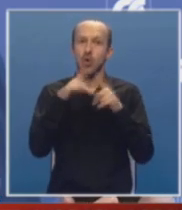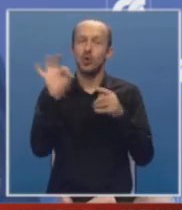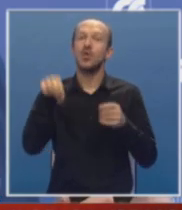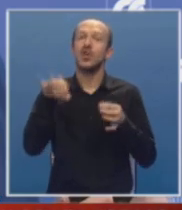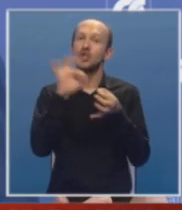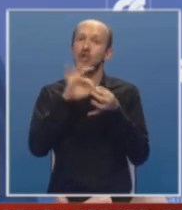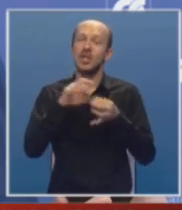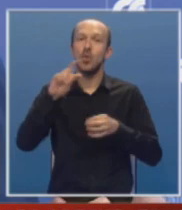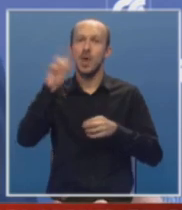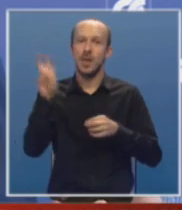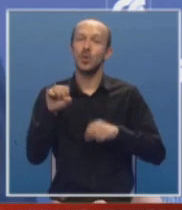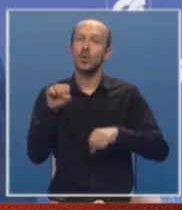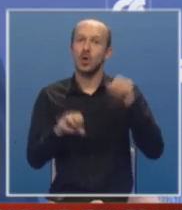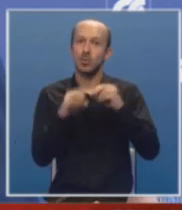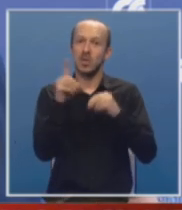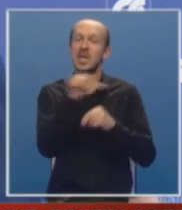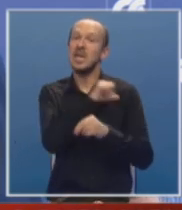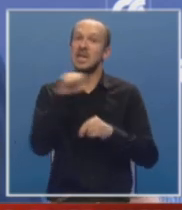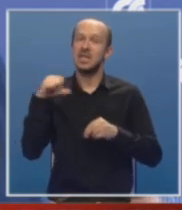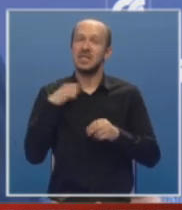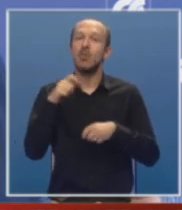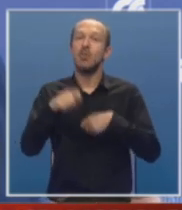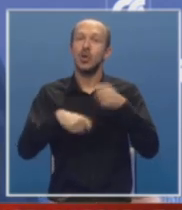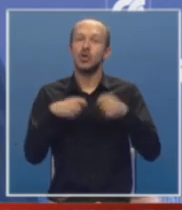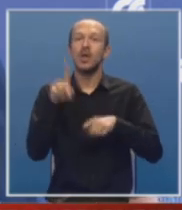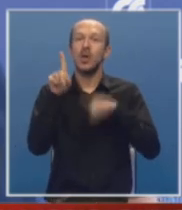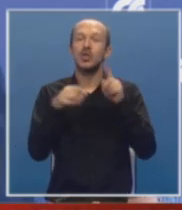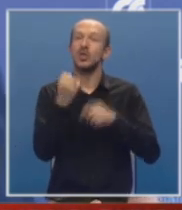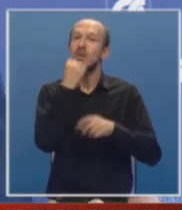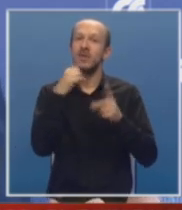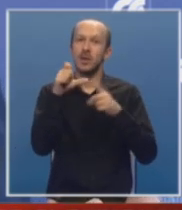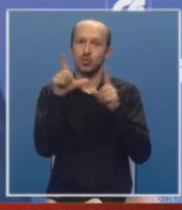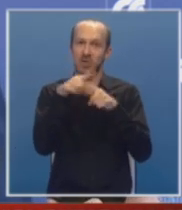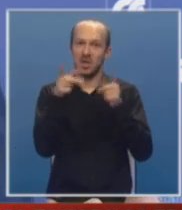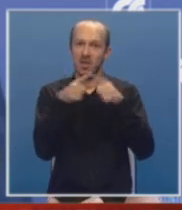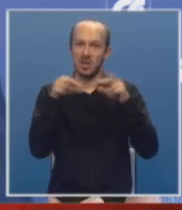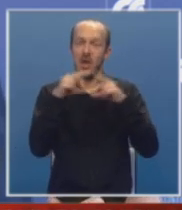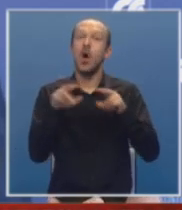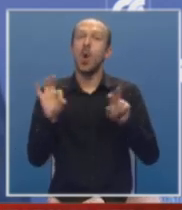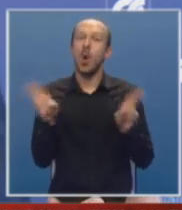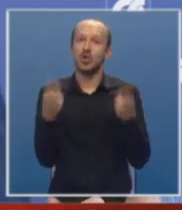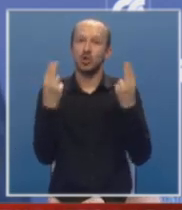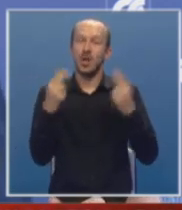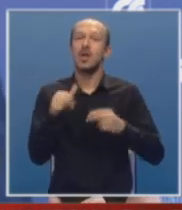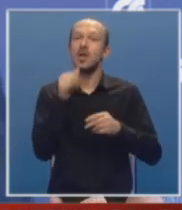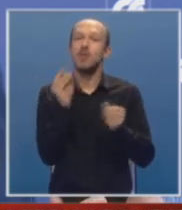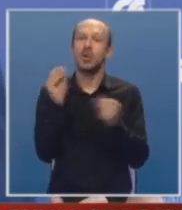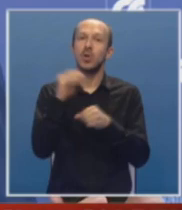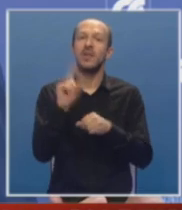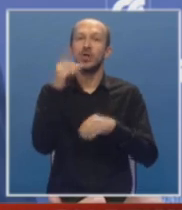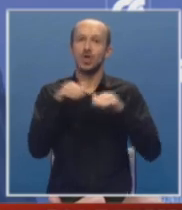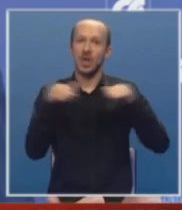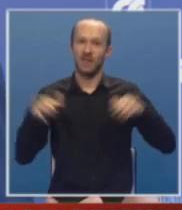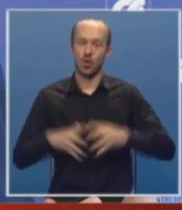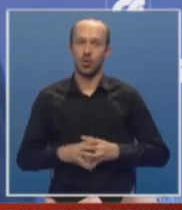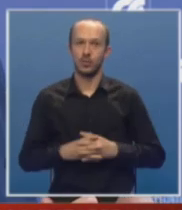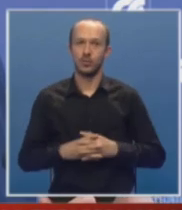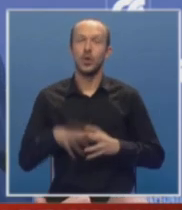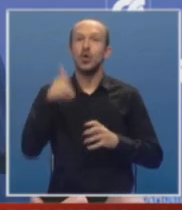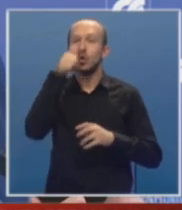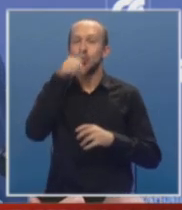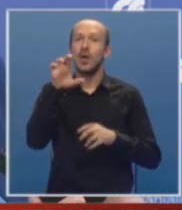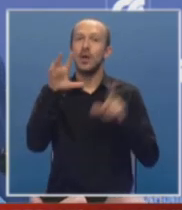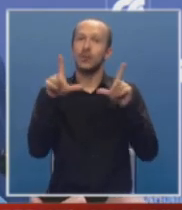štedimo energiju kako bi samo poslovanje određenih privrednih subjekata olakšali i podigli na više nivo. Ono što je